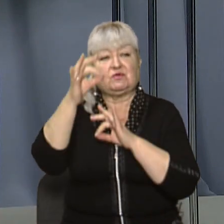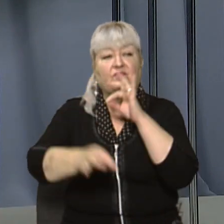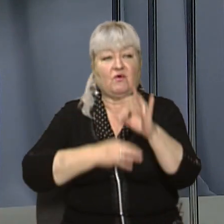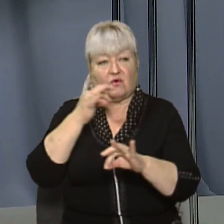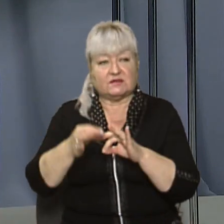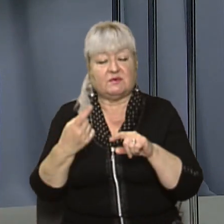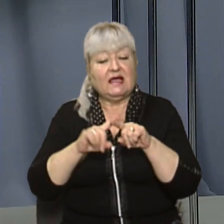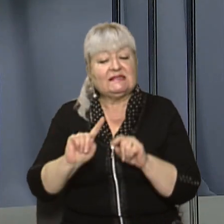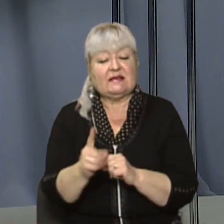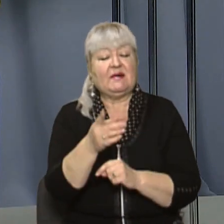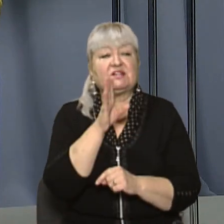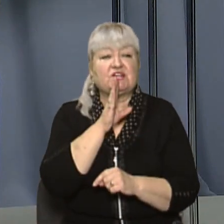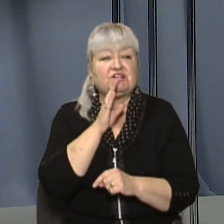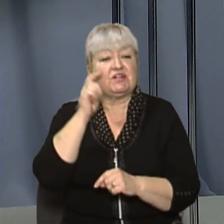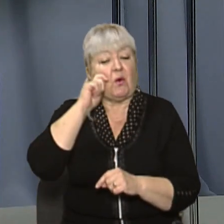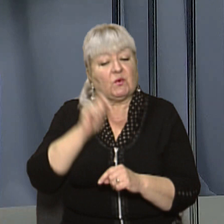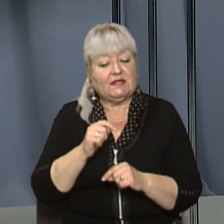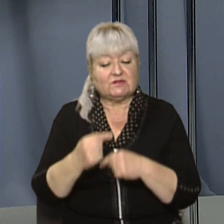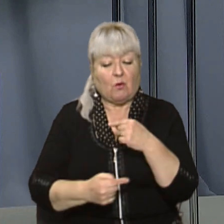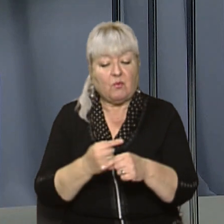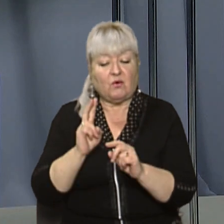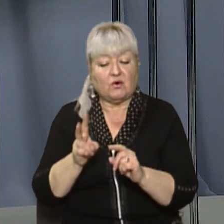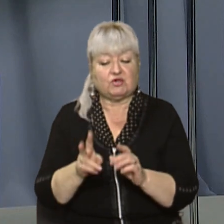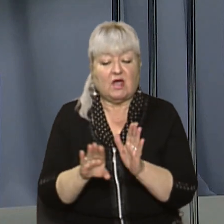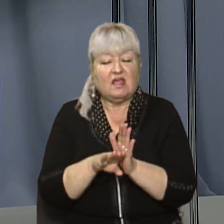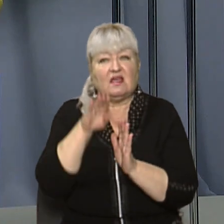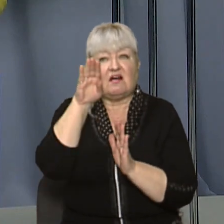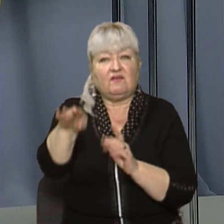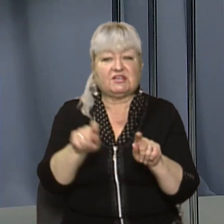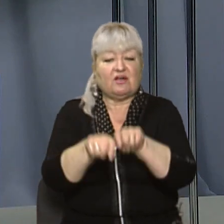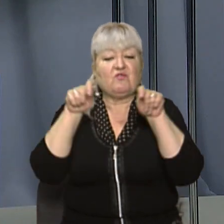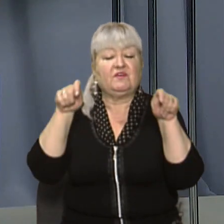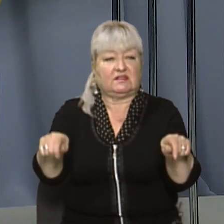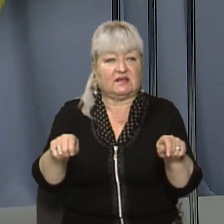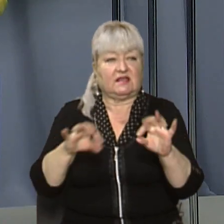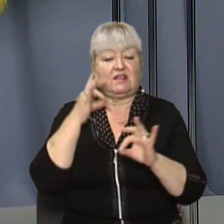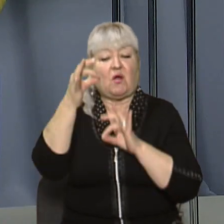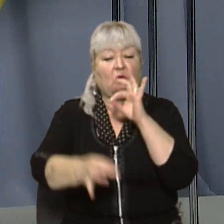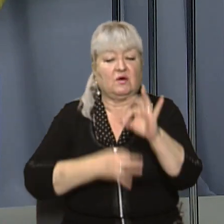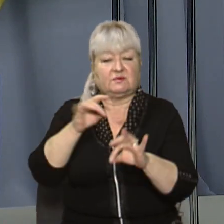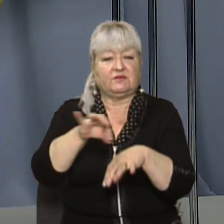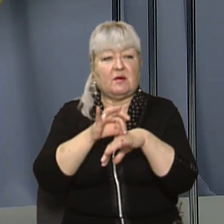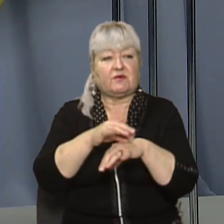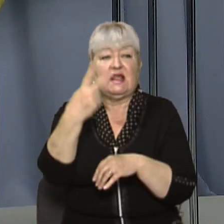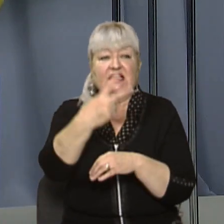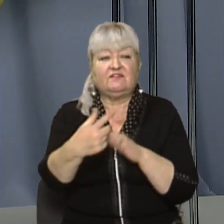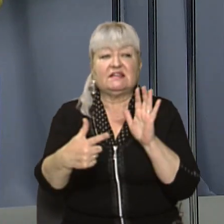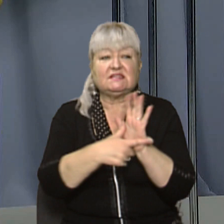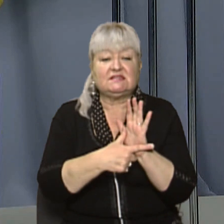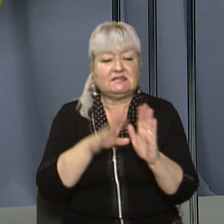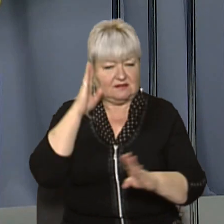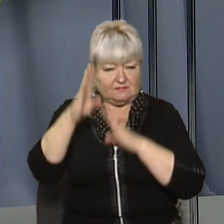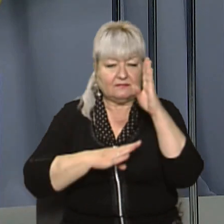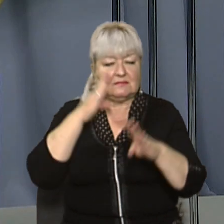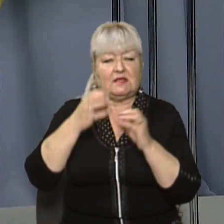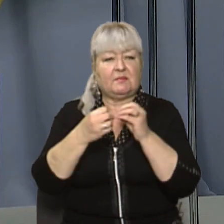-Пайпер – це перша жінка українського походження, яка вийшла у відкритий космос. Загалом вона провела у космосі 27 днів і 15